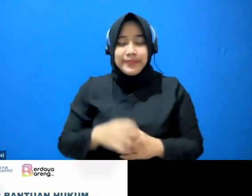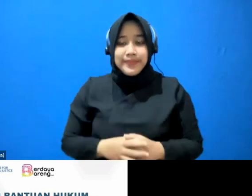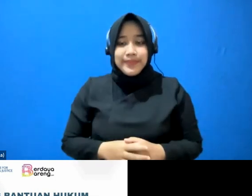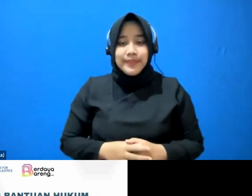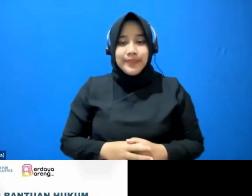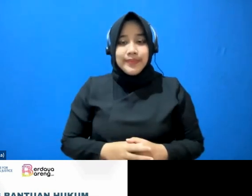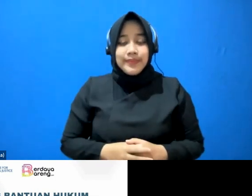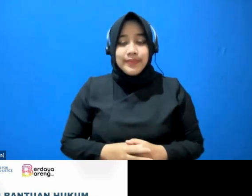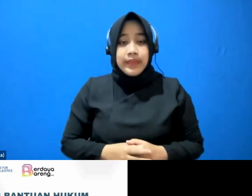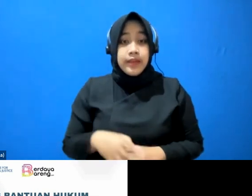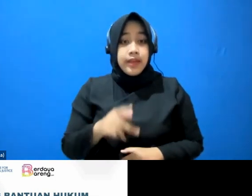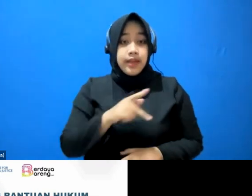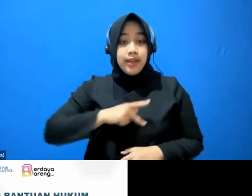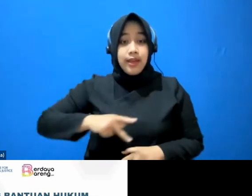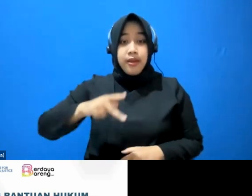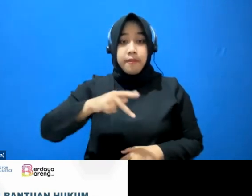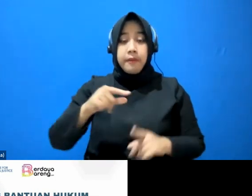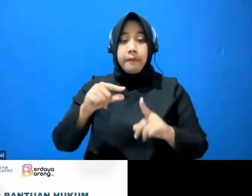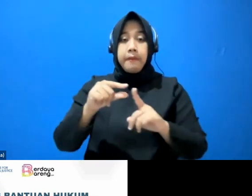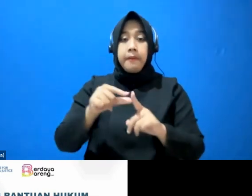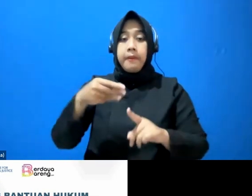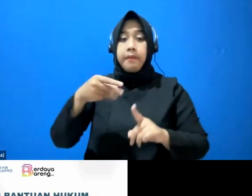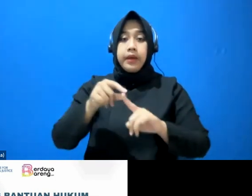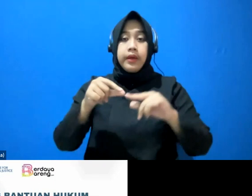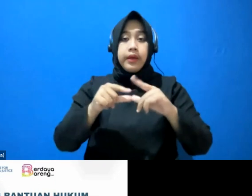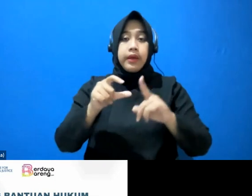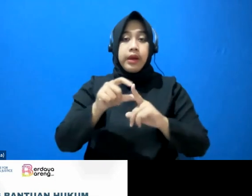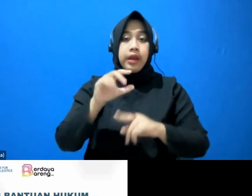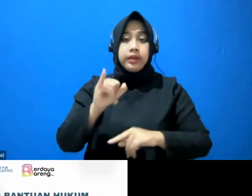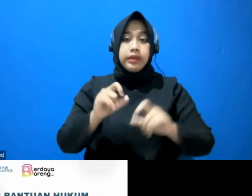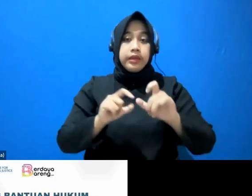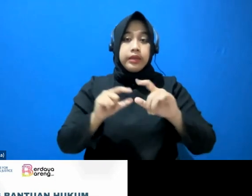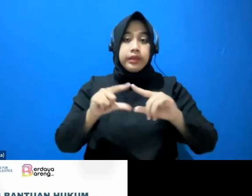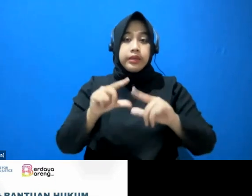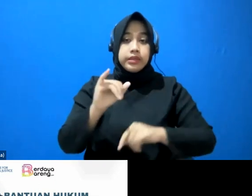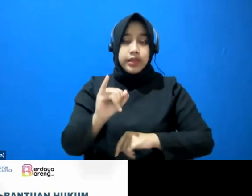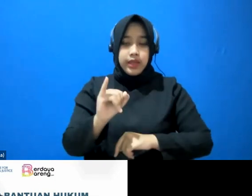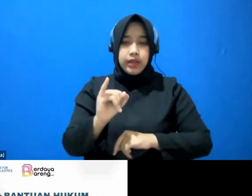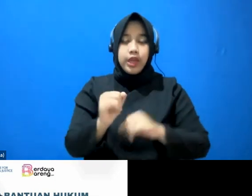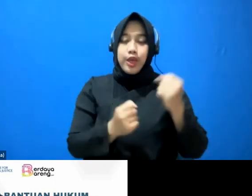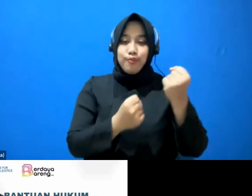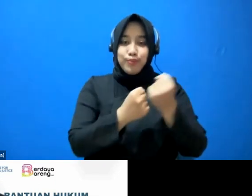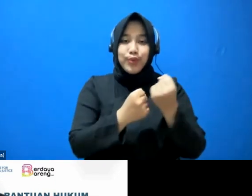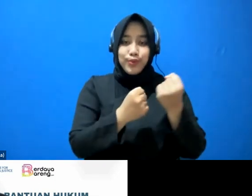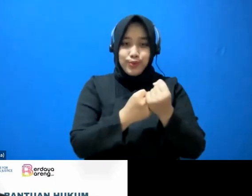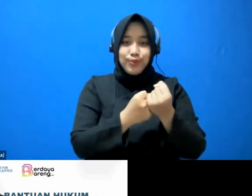kami peradisai tentu amat mendukung.